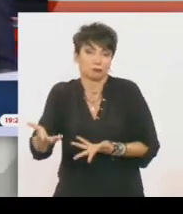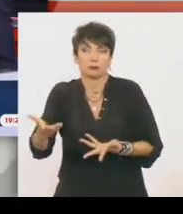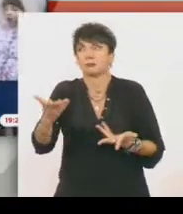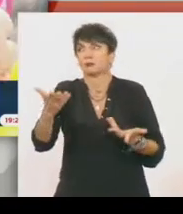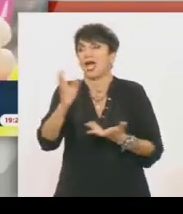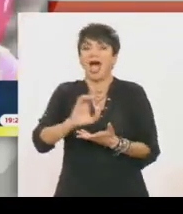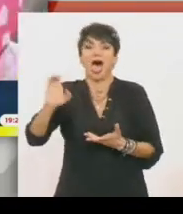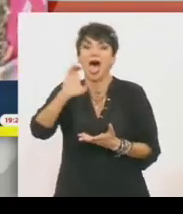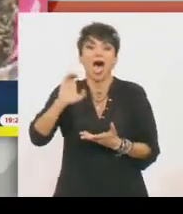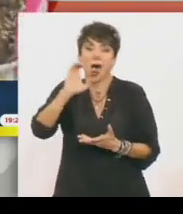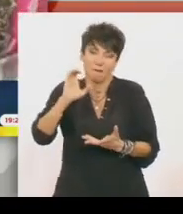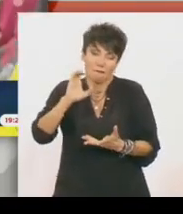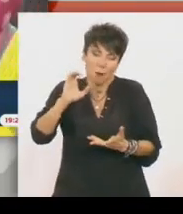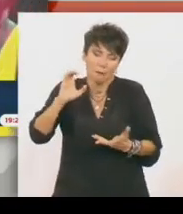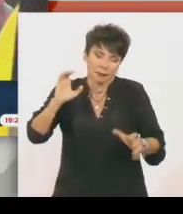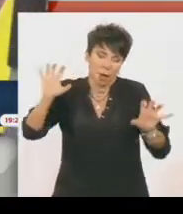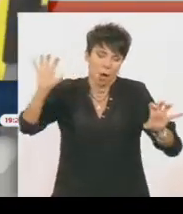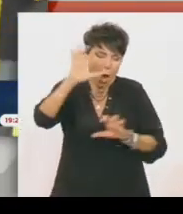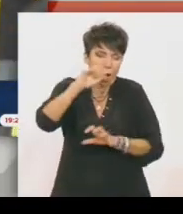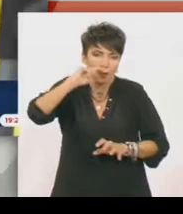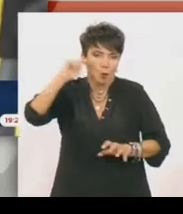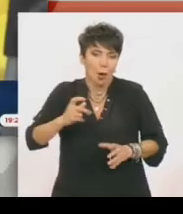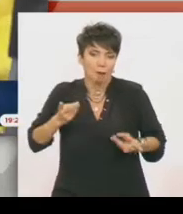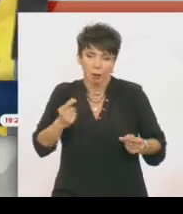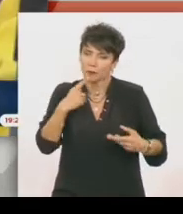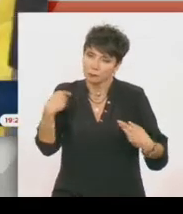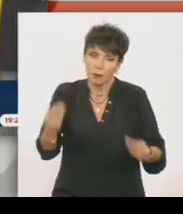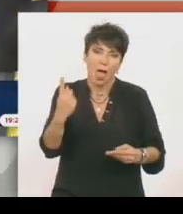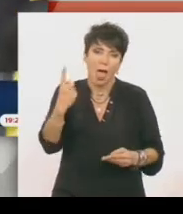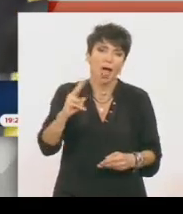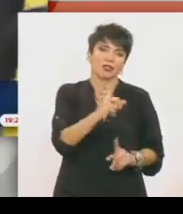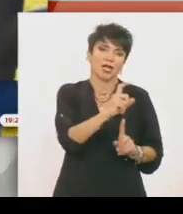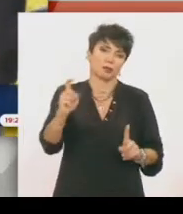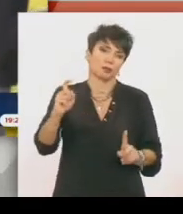χώρες που αναμένεται ή ήδη φιλοξενούν πρόσφυγες από την Ουκρανία. Πέτρος, ευχαριστώ πάρα πολύ.